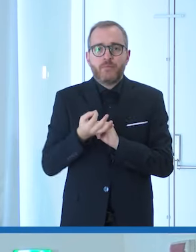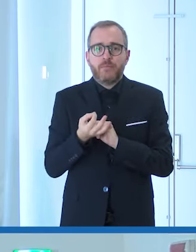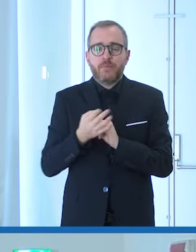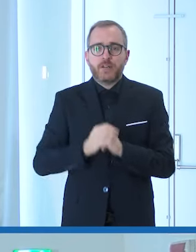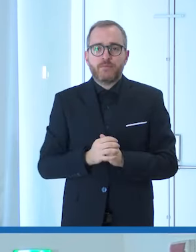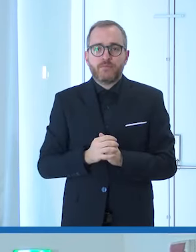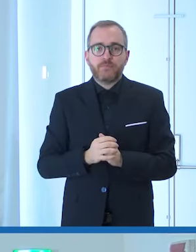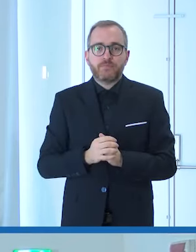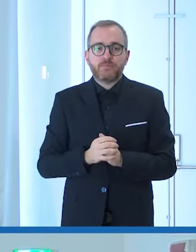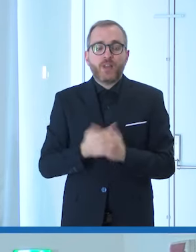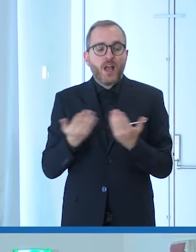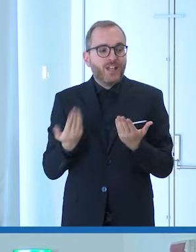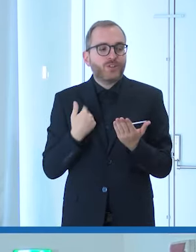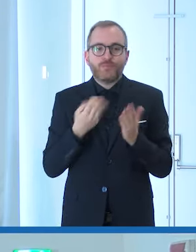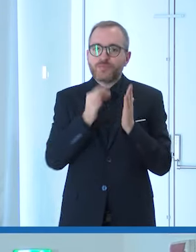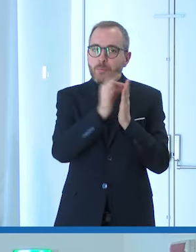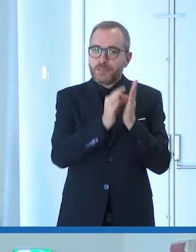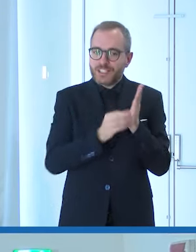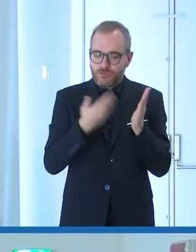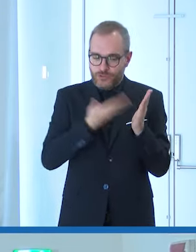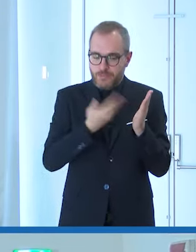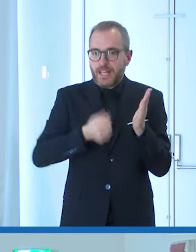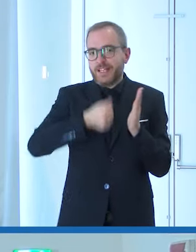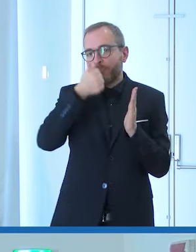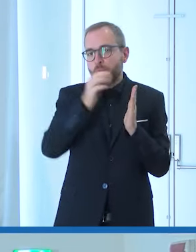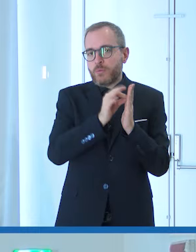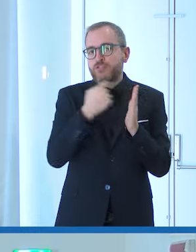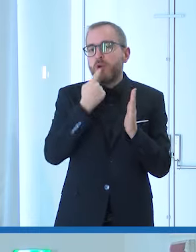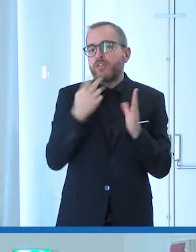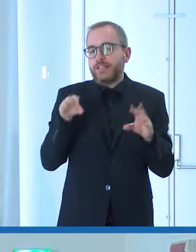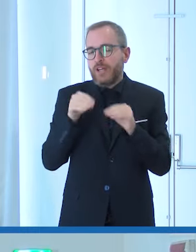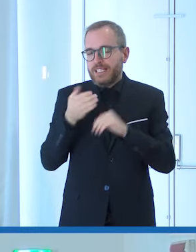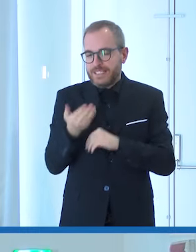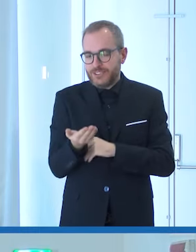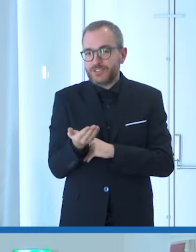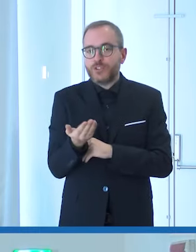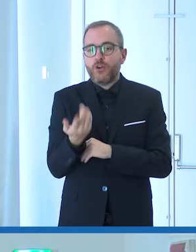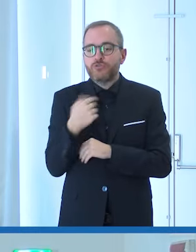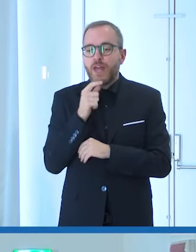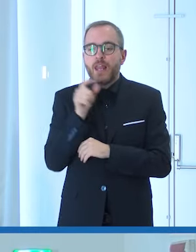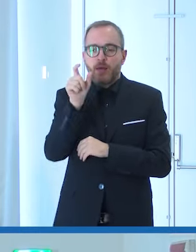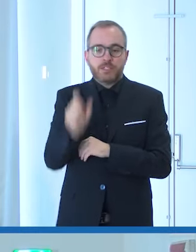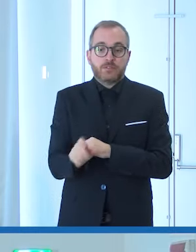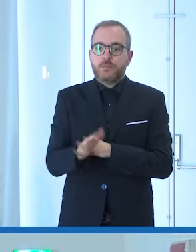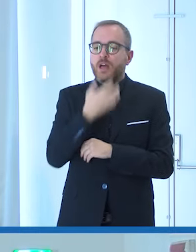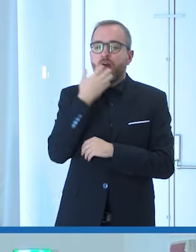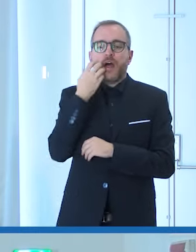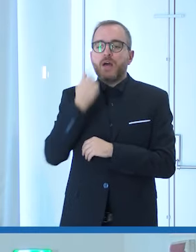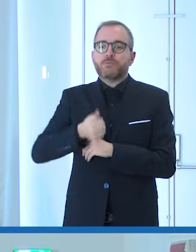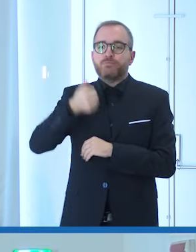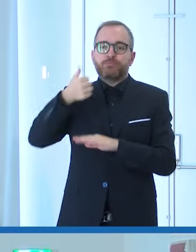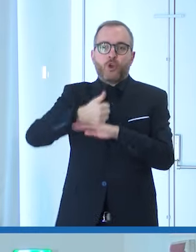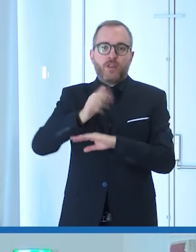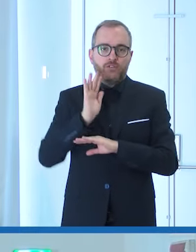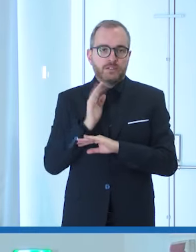quali sono questi principi il primo principio lo abbiamo detto all'inizio la persona al primo posto lo